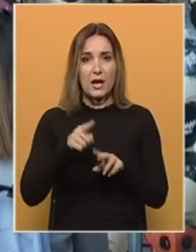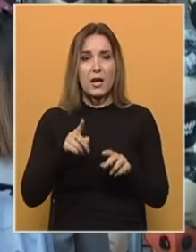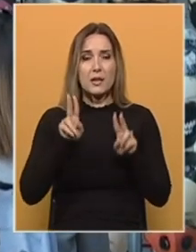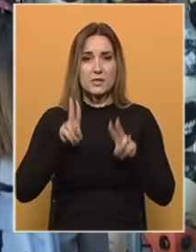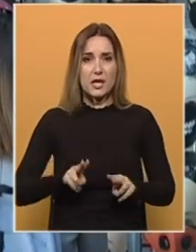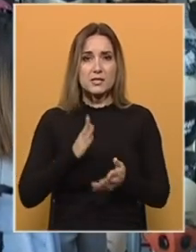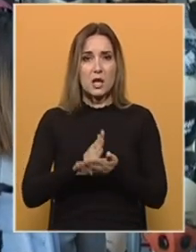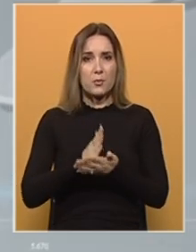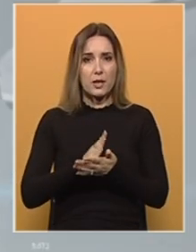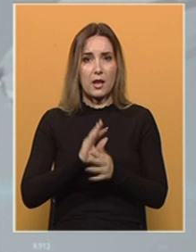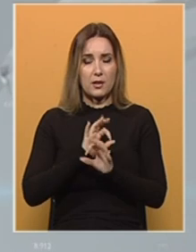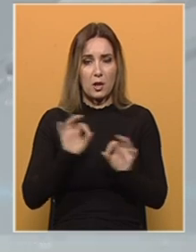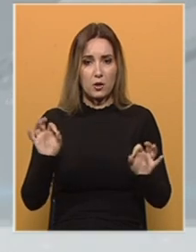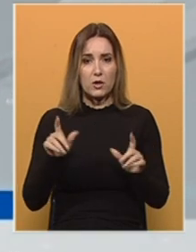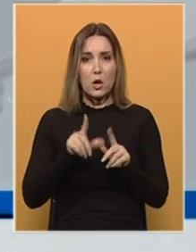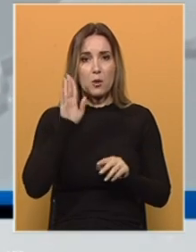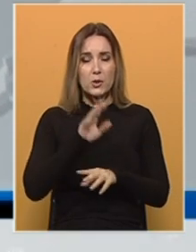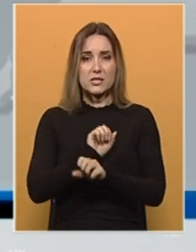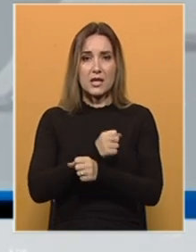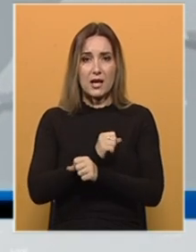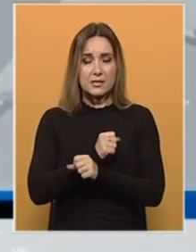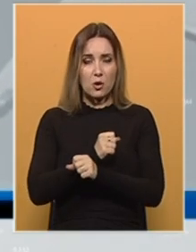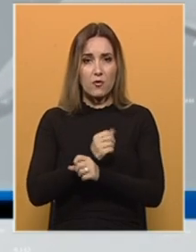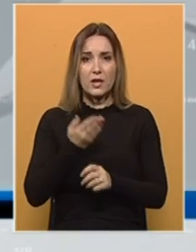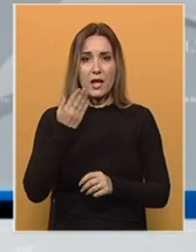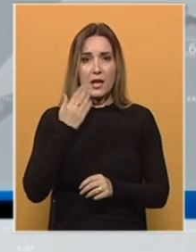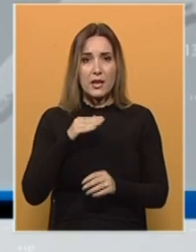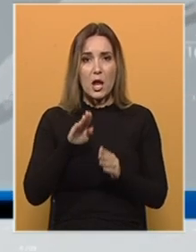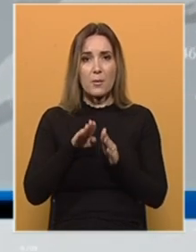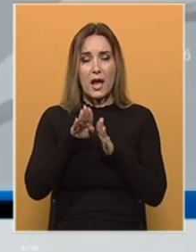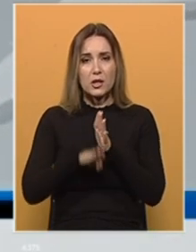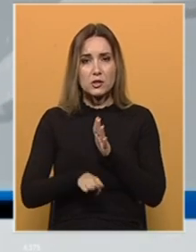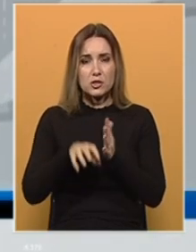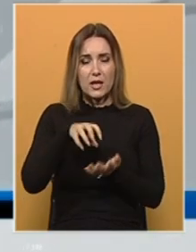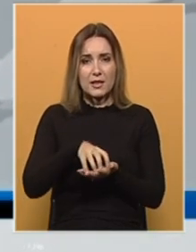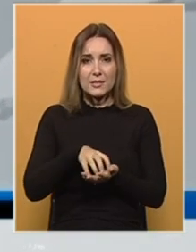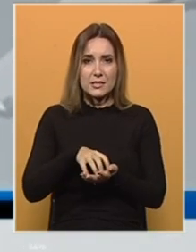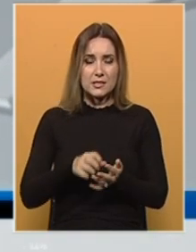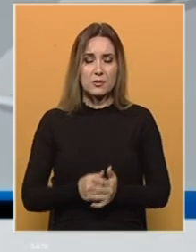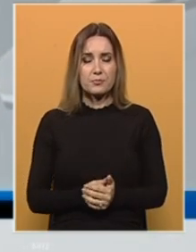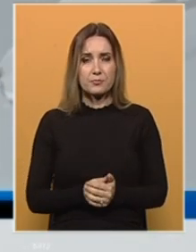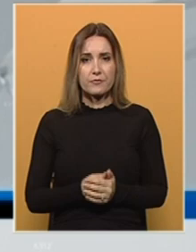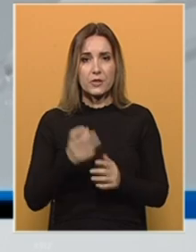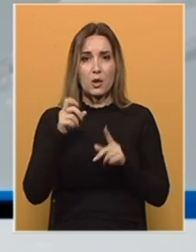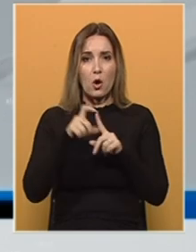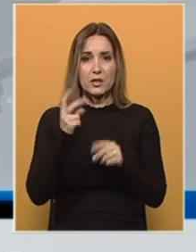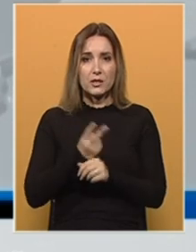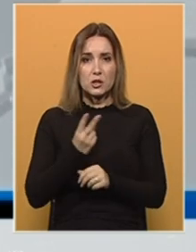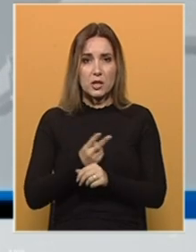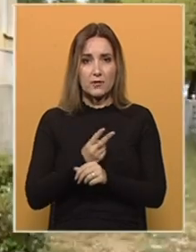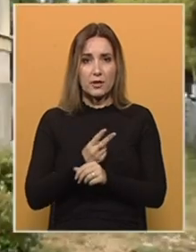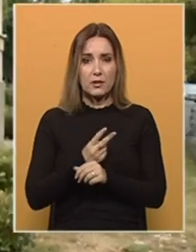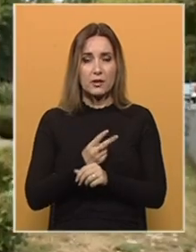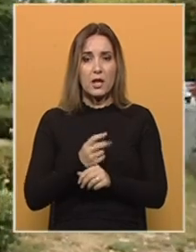zaista bile djelotvorne. U Bosni i Hercegovini nema niže jedinice od države u